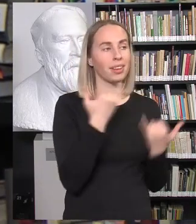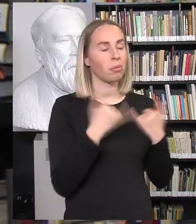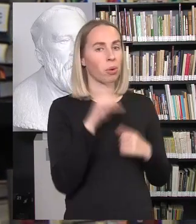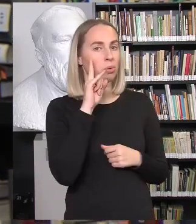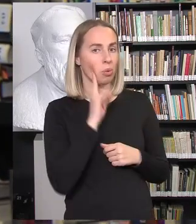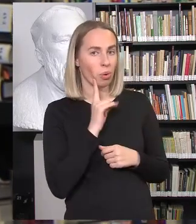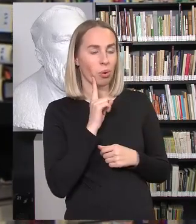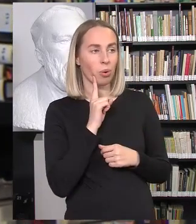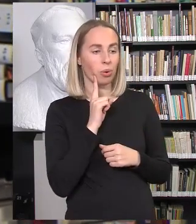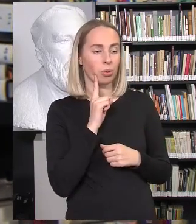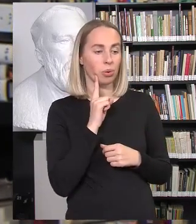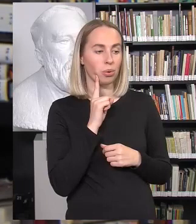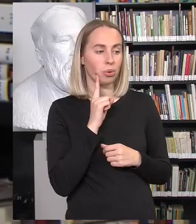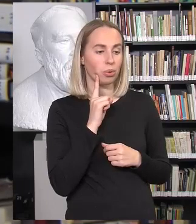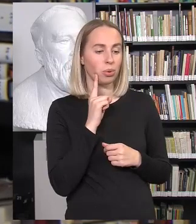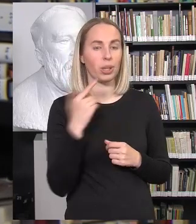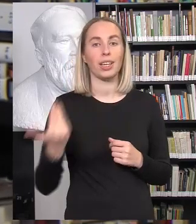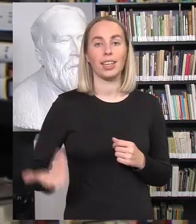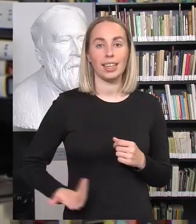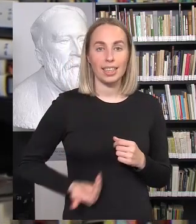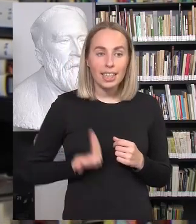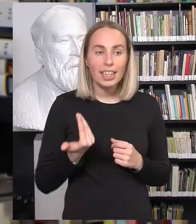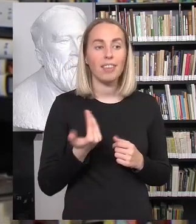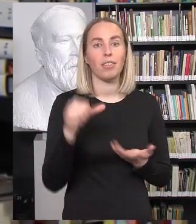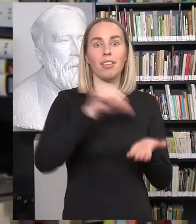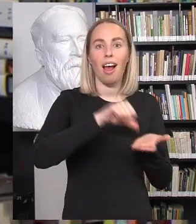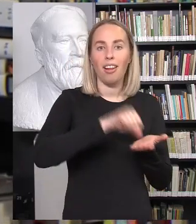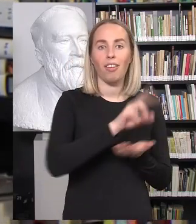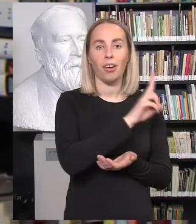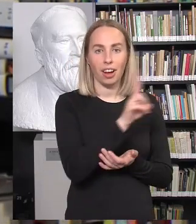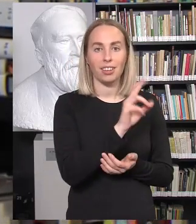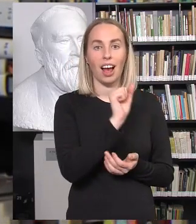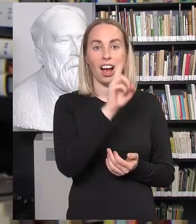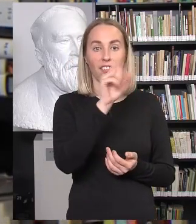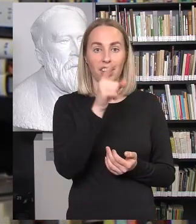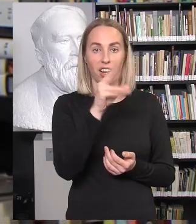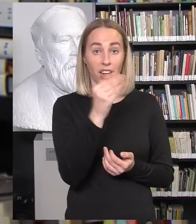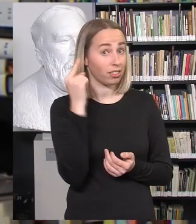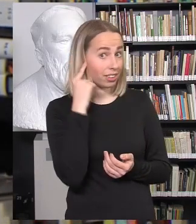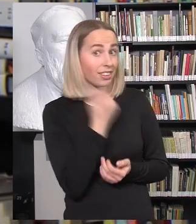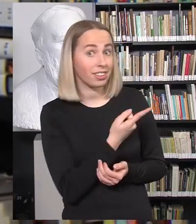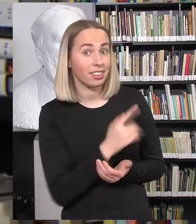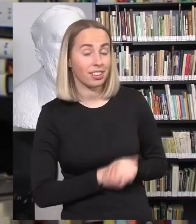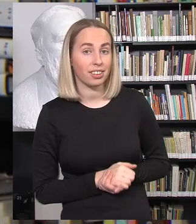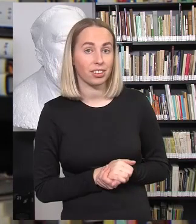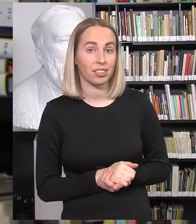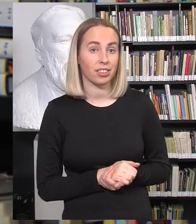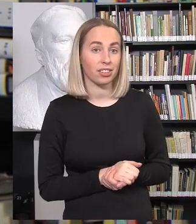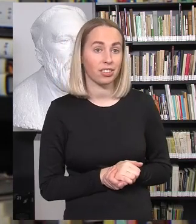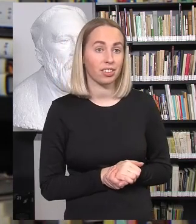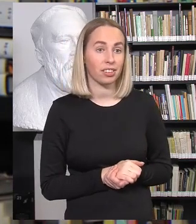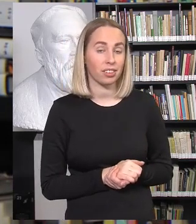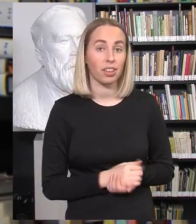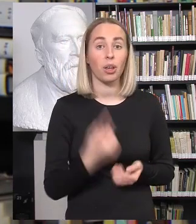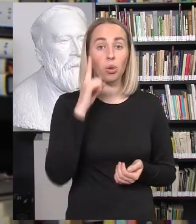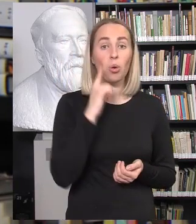na, gyviems to proceso dalyviams. Akvilė, mane girdite? Norėčiau jūsų